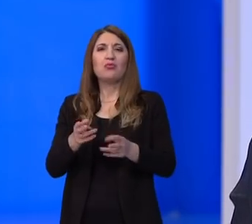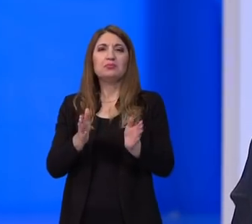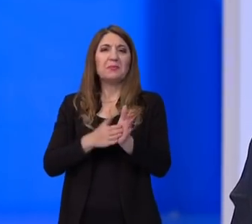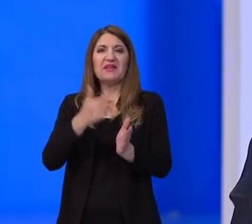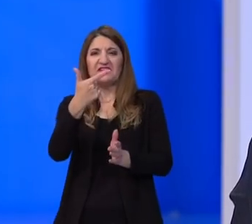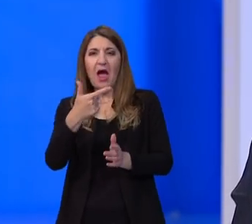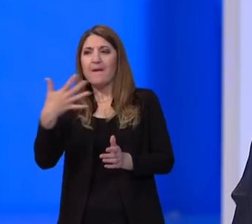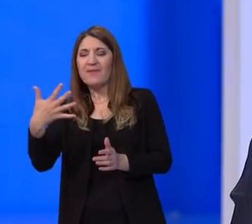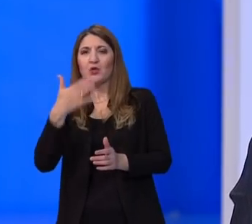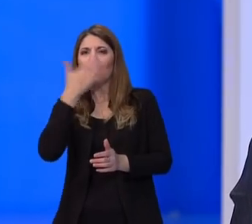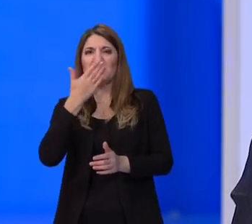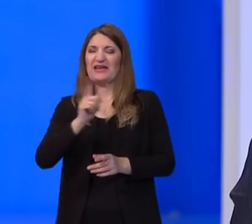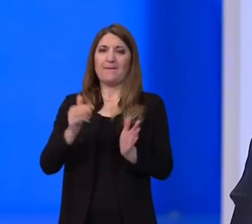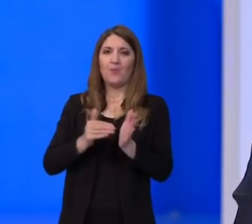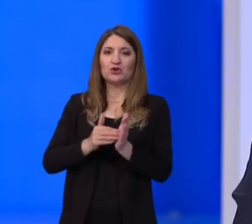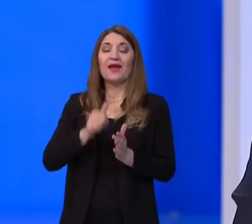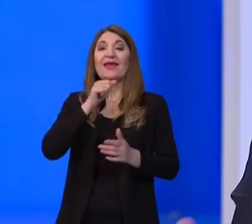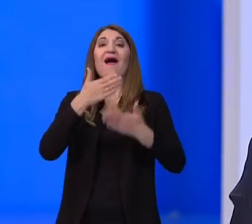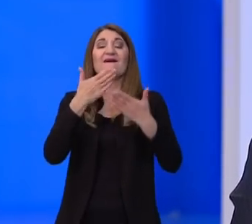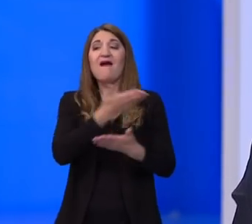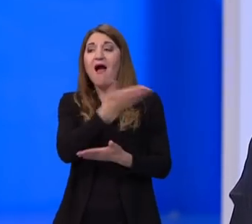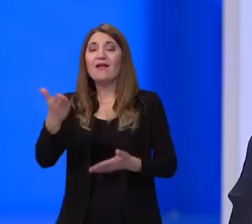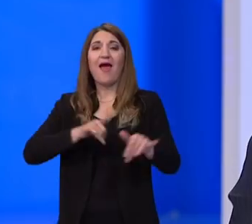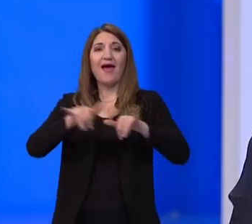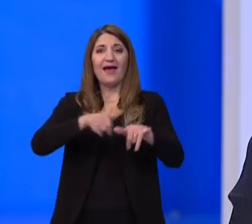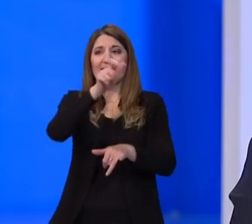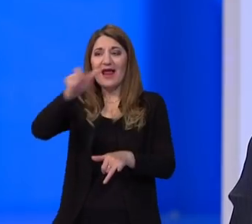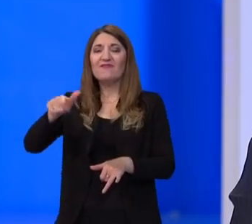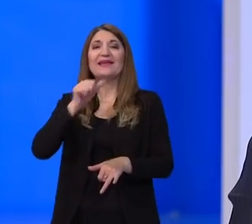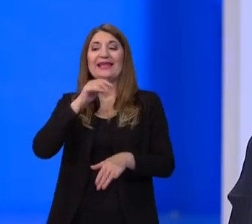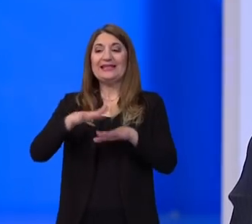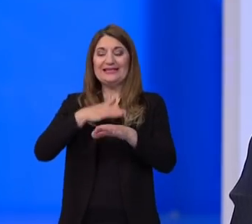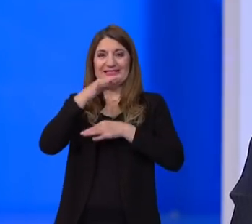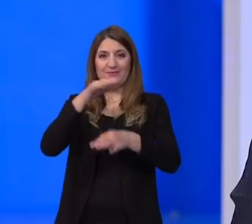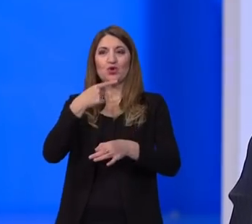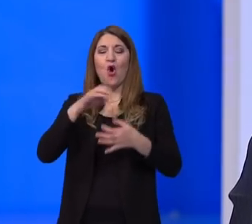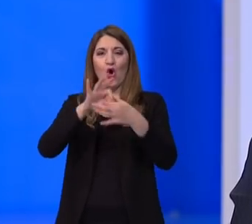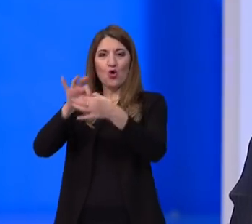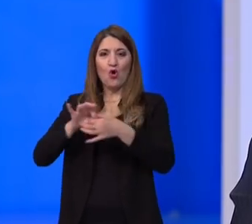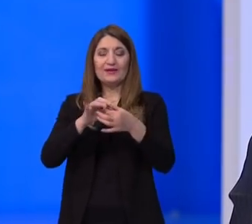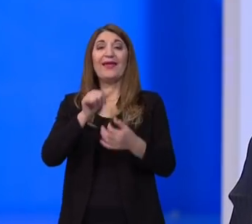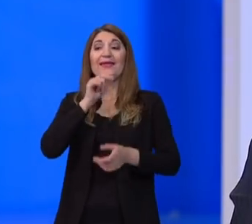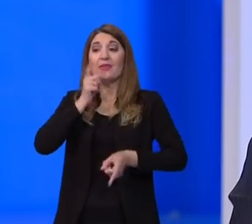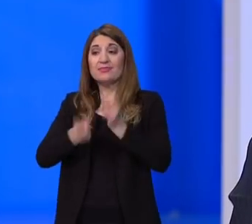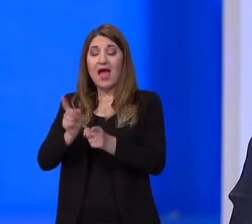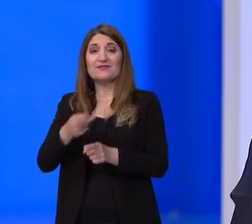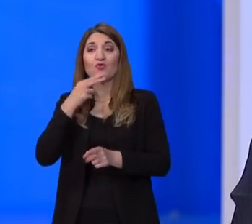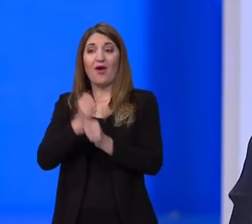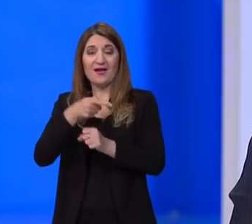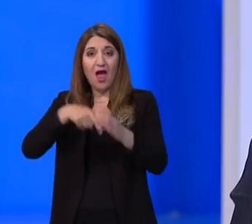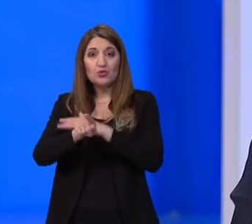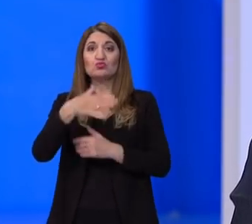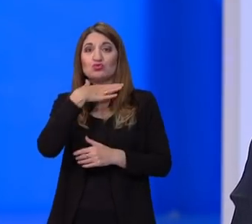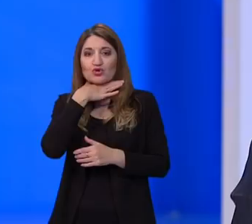ili pet učenika nije potrebno i zahvaljujem i ravnateljima, i ispjetnim koordinatorima, i nastavnicima u školama u kojima je bilo takvih